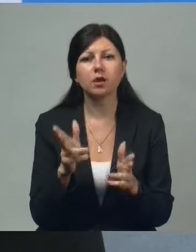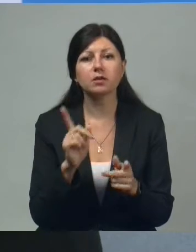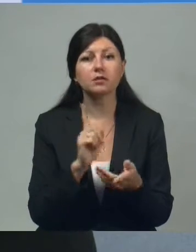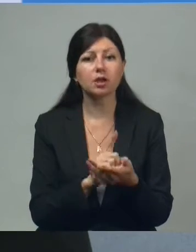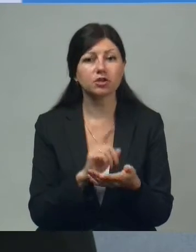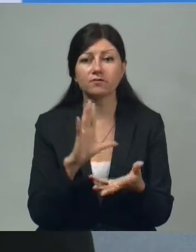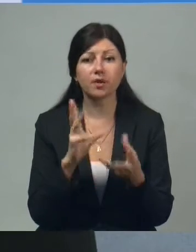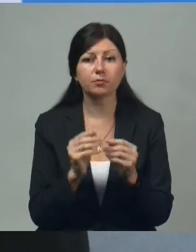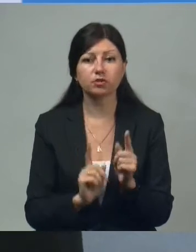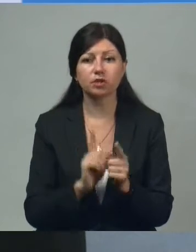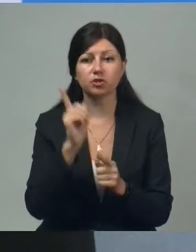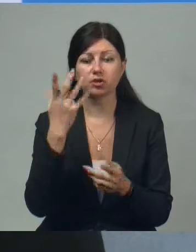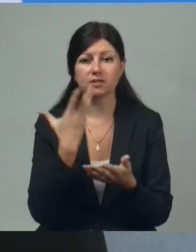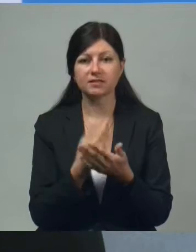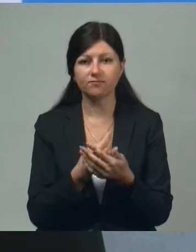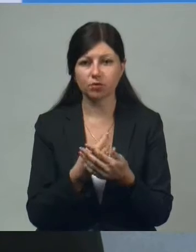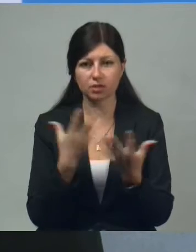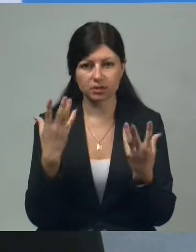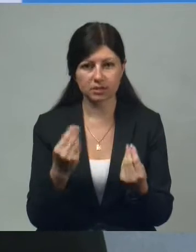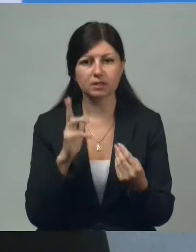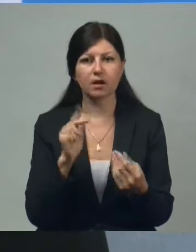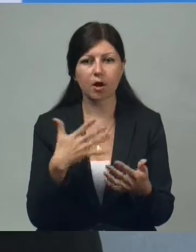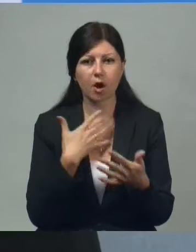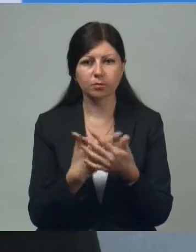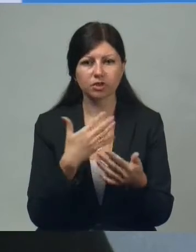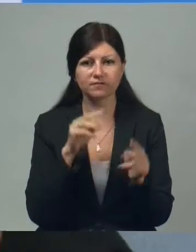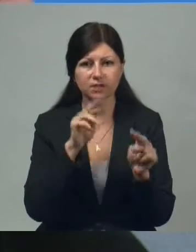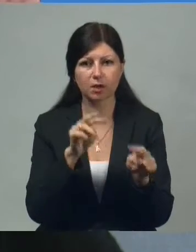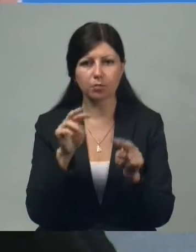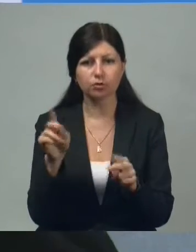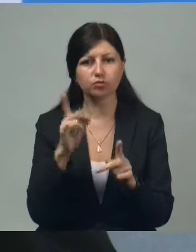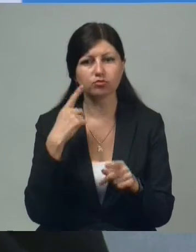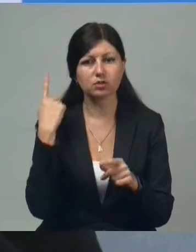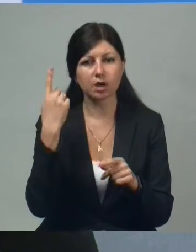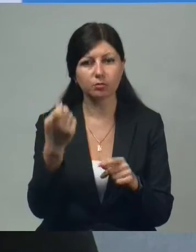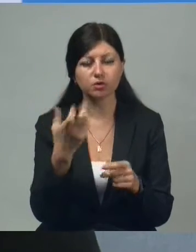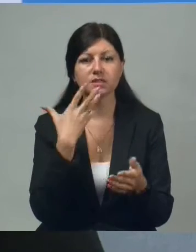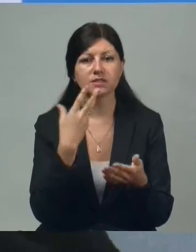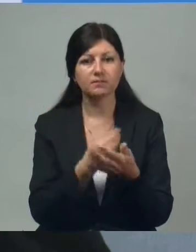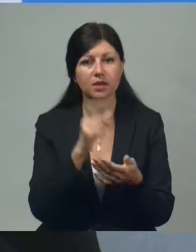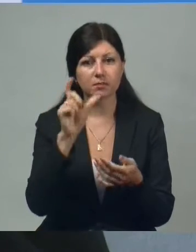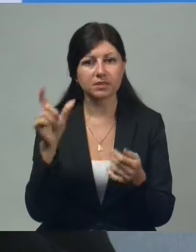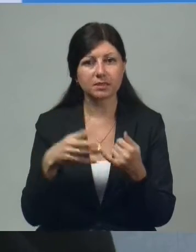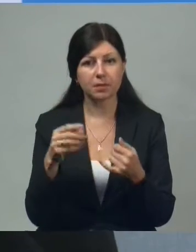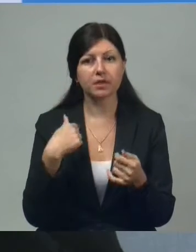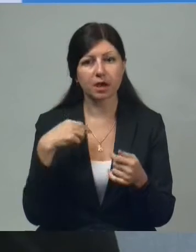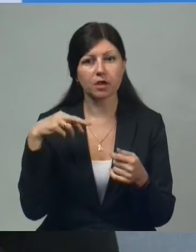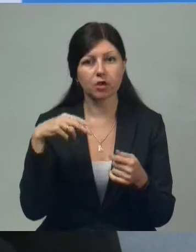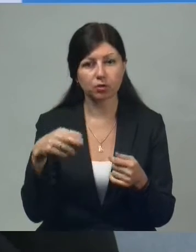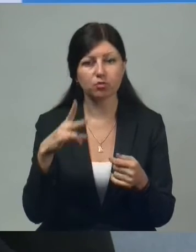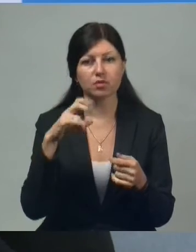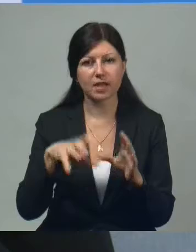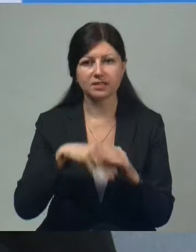вообще начать свой день, как общественные наблюдатели. Что нужно было сообщить своим землякам, я иду на